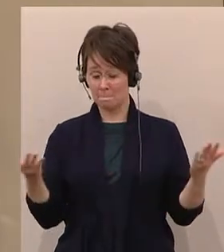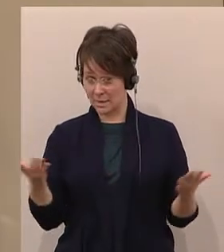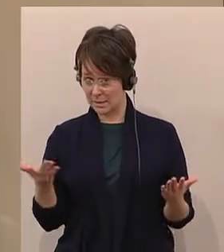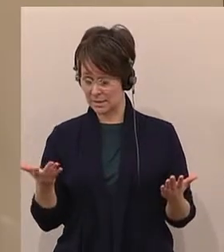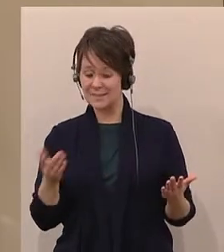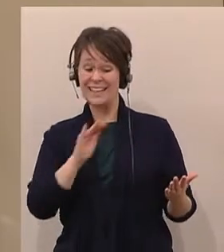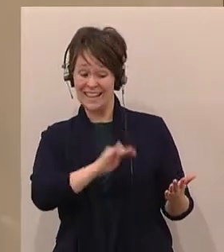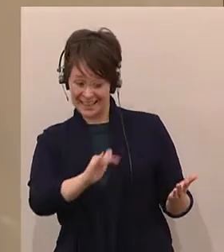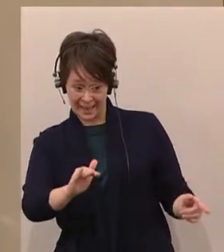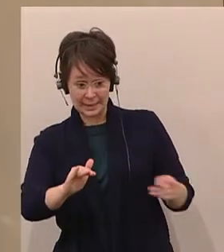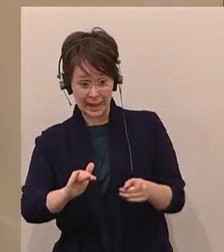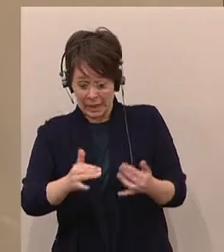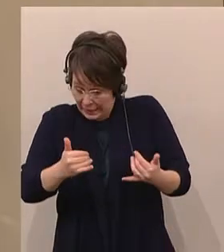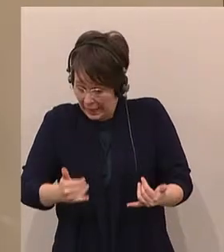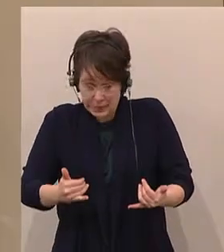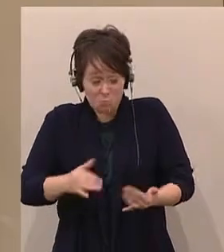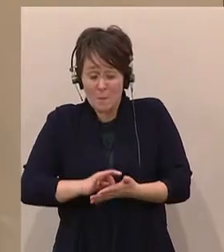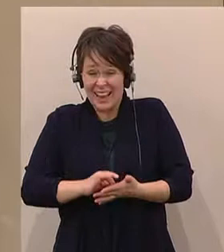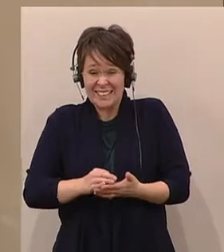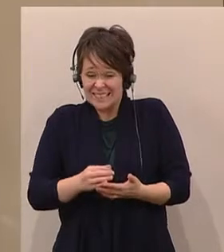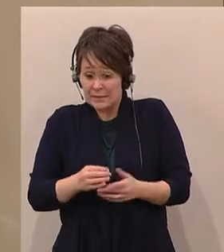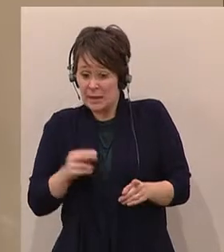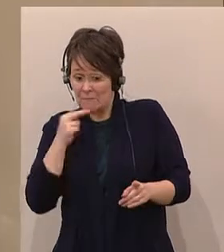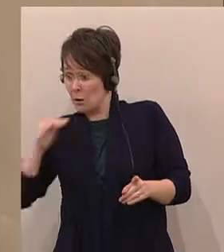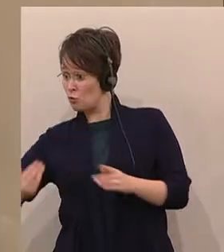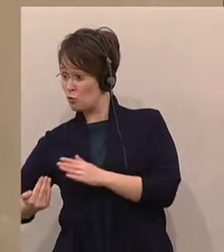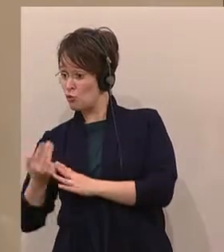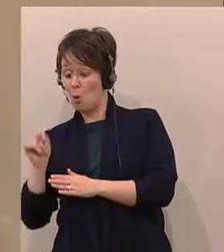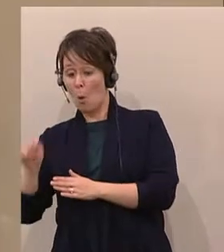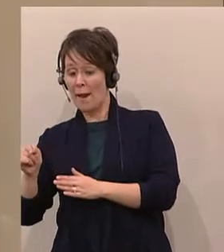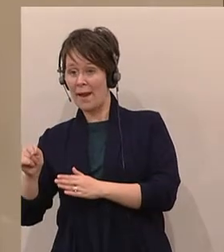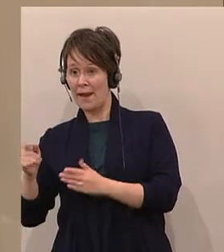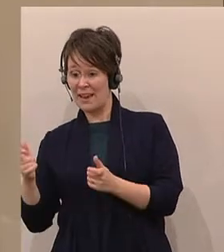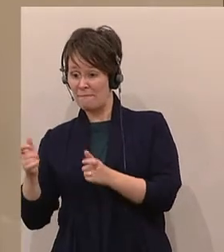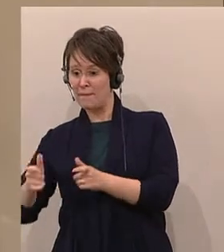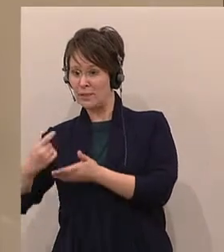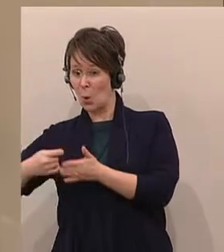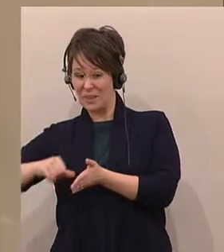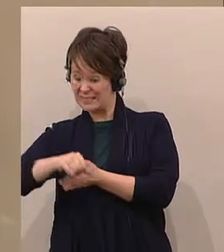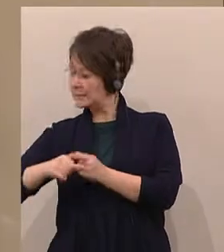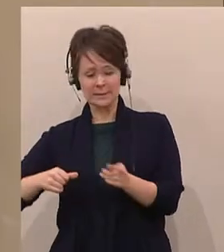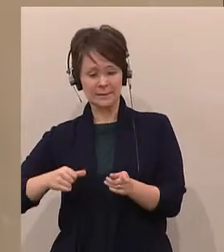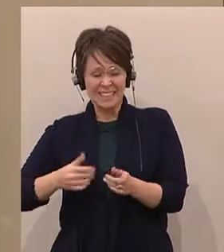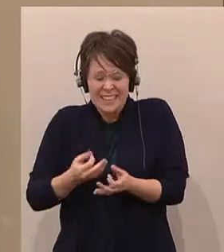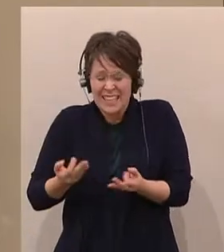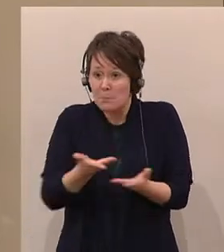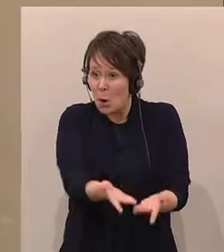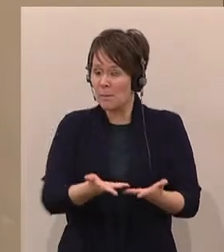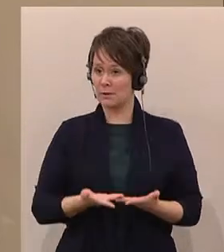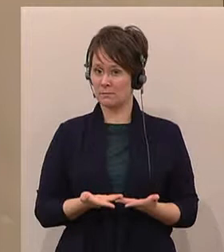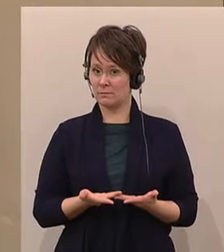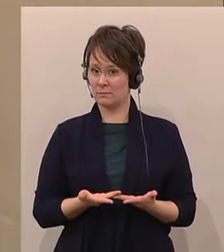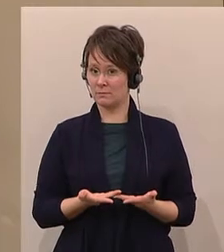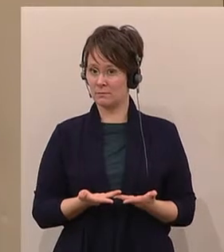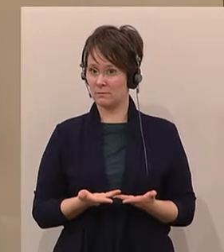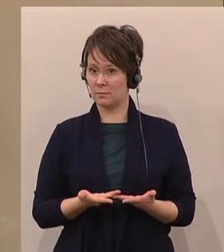schlichtweg jetzt nichts bekommen, wenn sie neu festgesetzt werden. Und wir kennen auch die Versprechen, wir kennen die Versprechen des